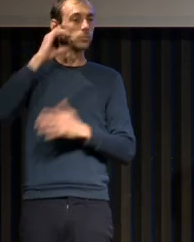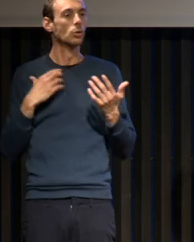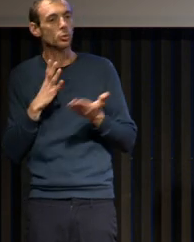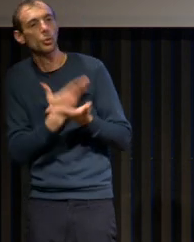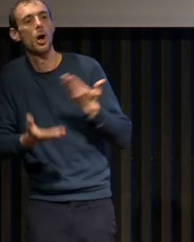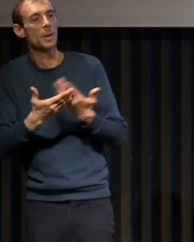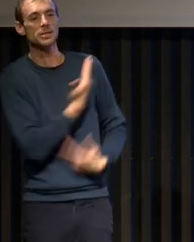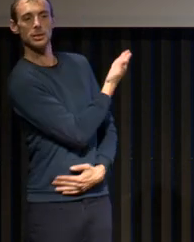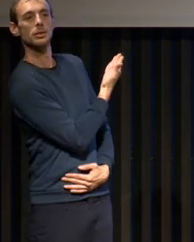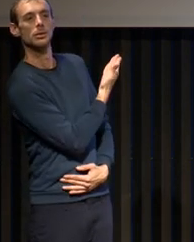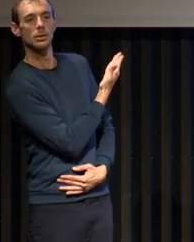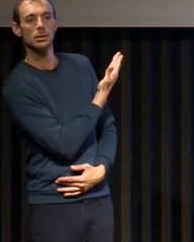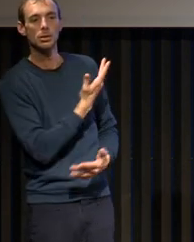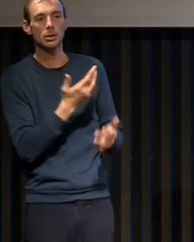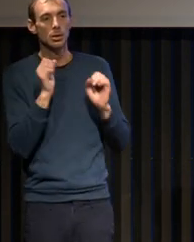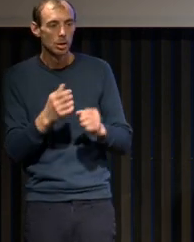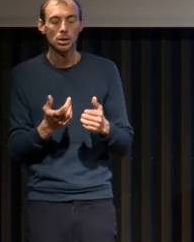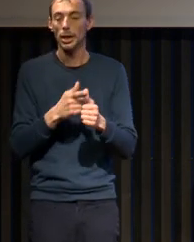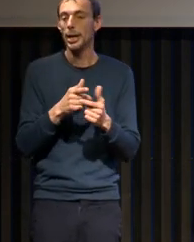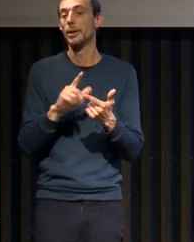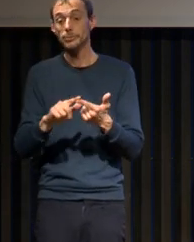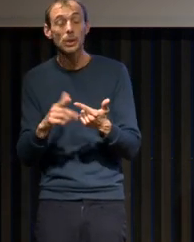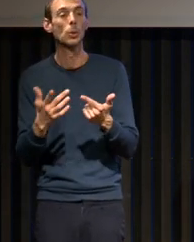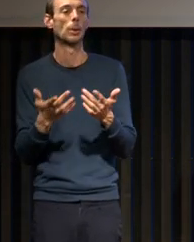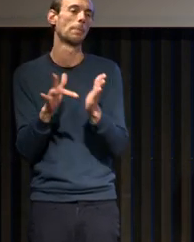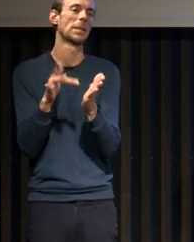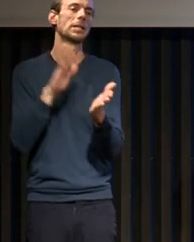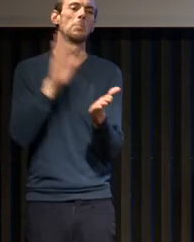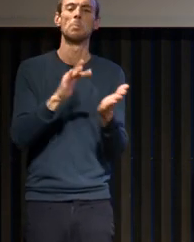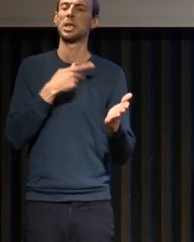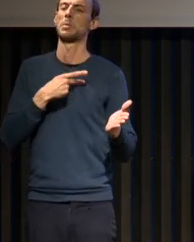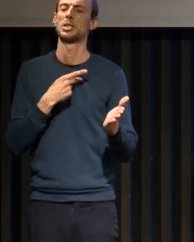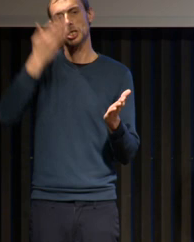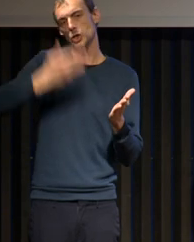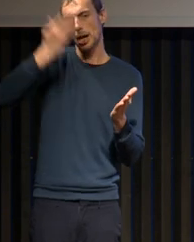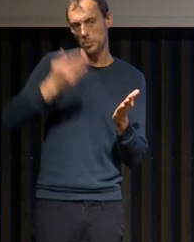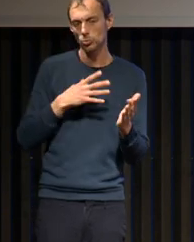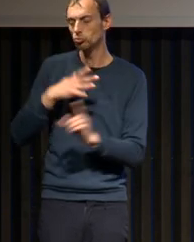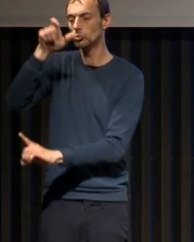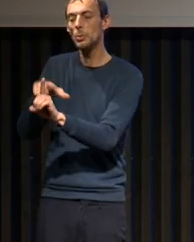publié dans The Lancet, une deuxième très grosse revue de médecine, en 1981, par Sullivan,